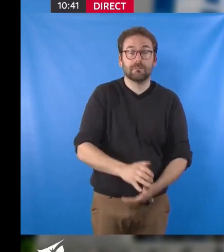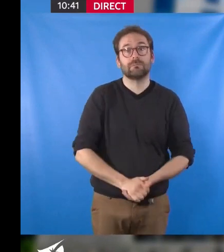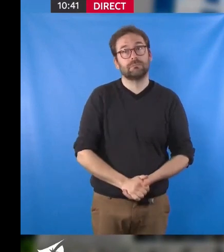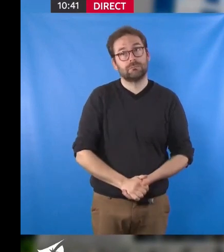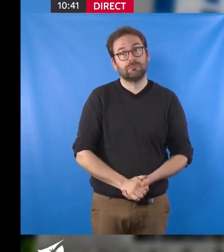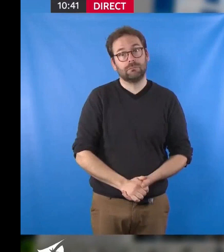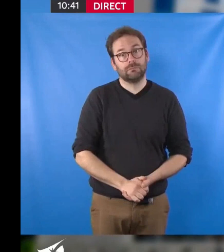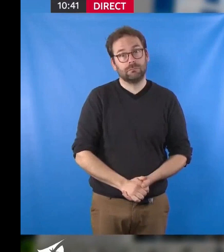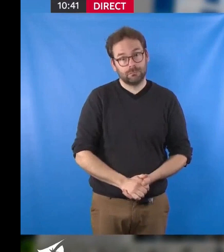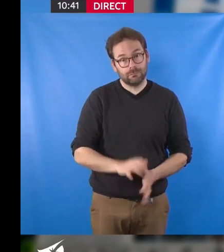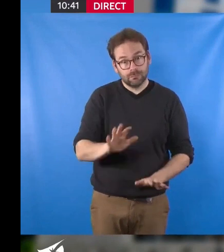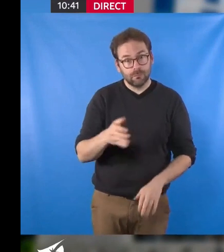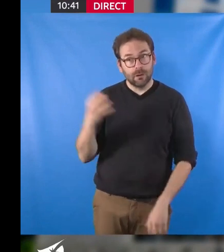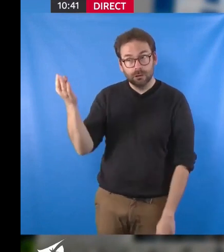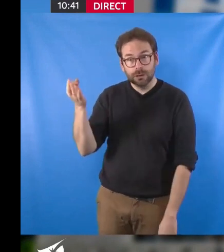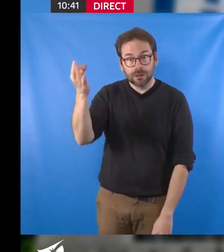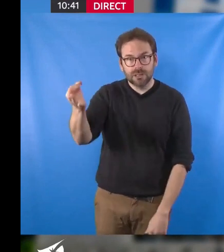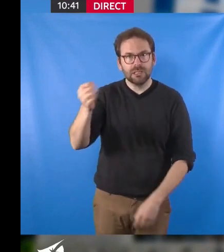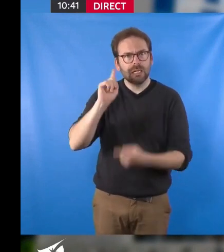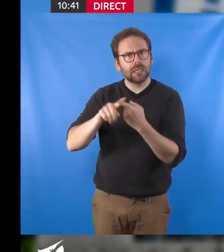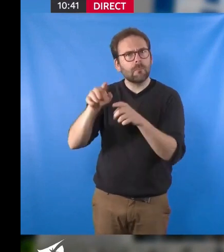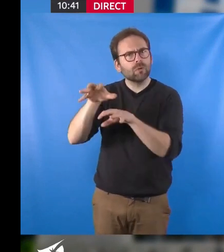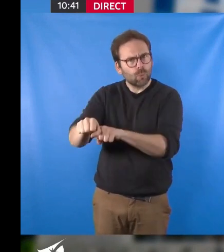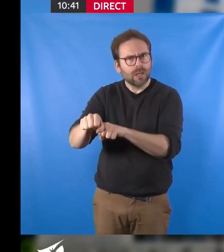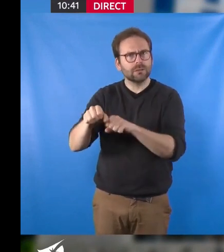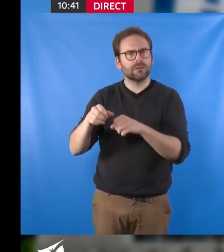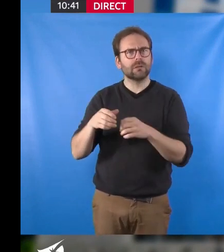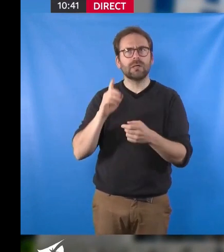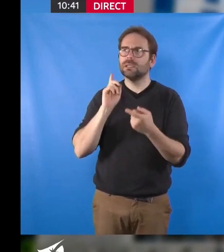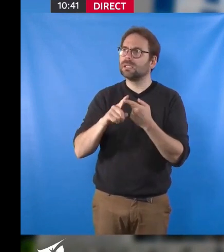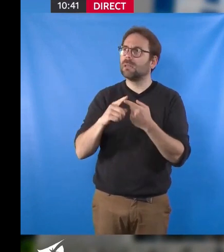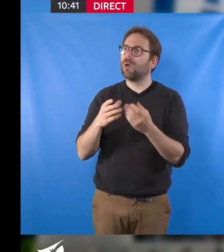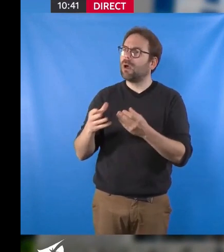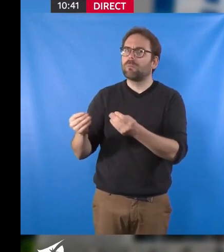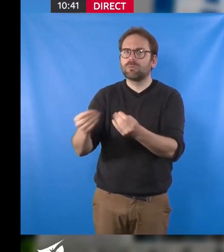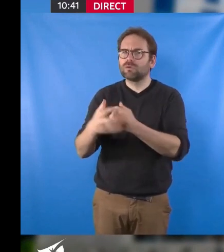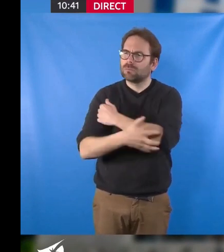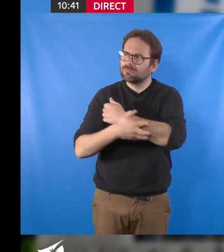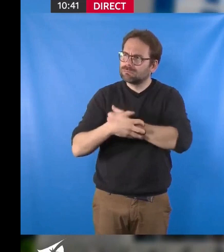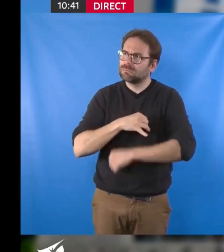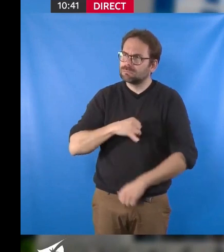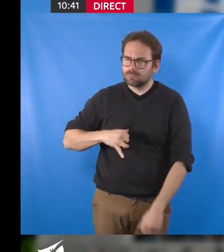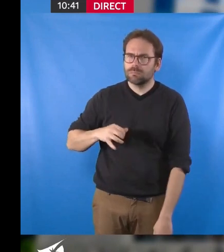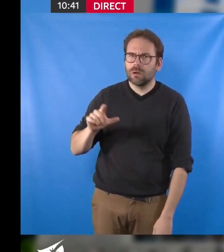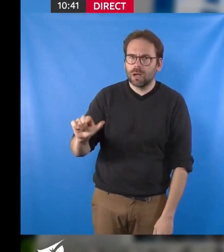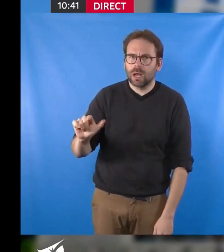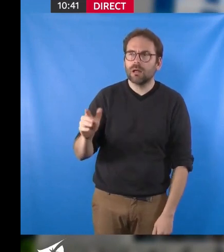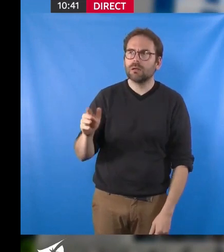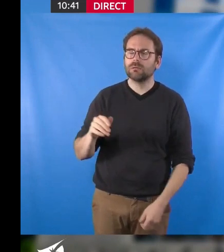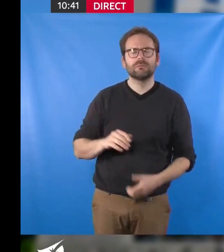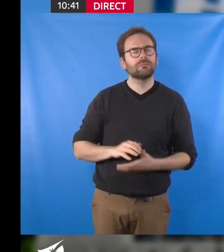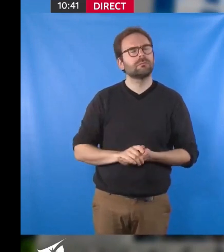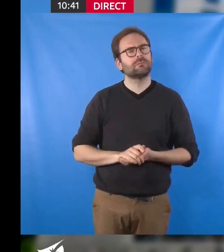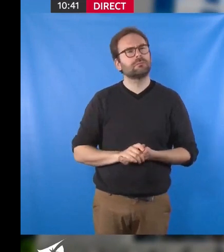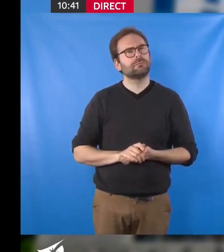je vous entends parler de la question des squats, des populations en grande précarité qui y vivent. Mais